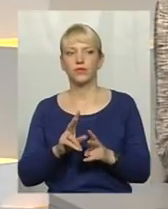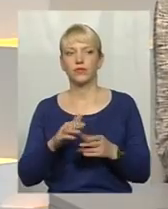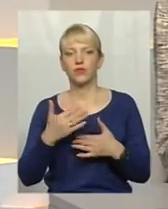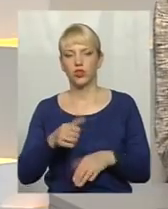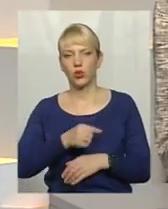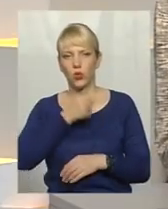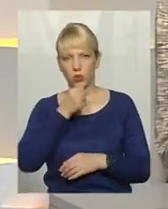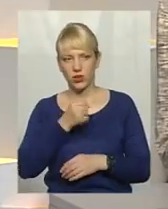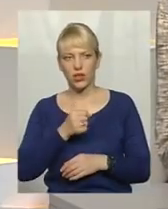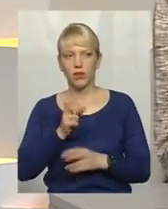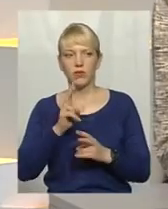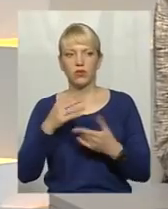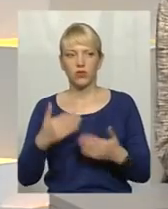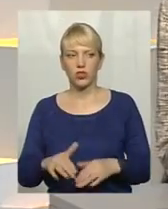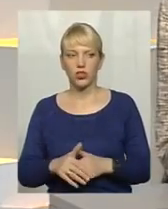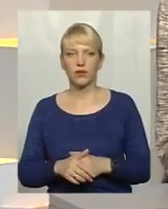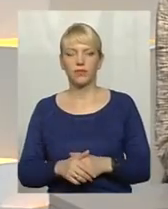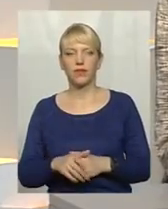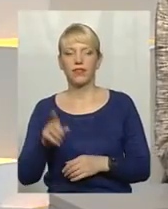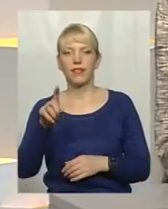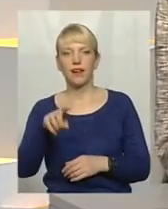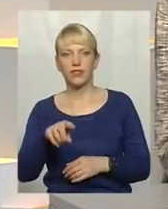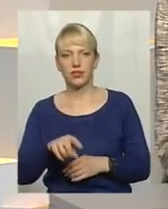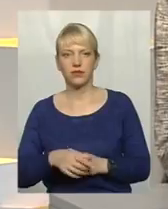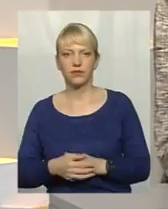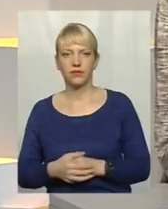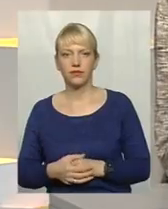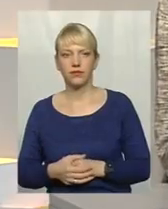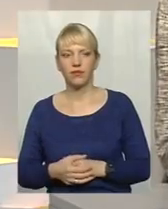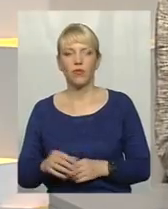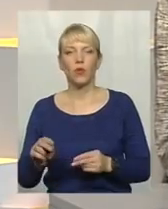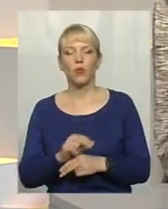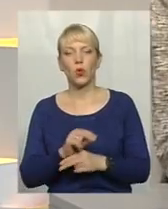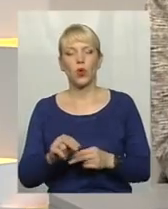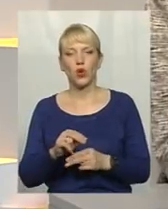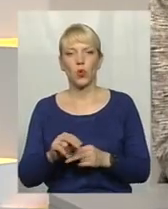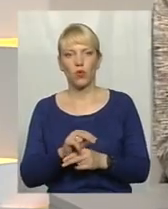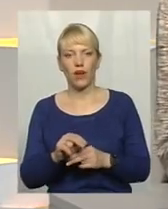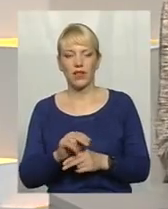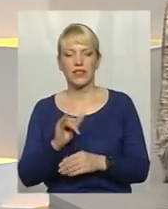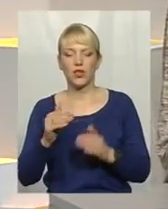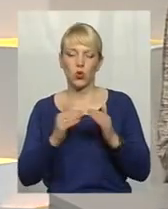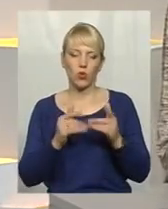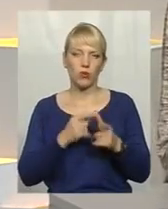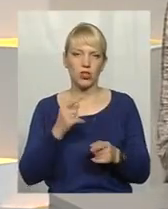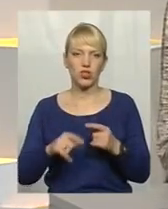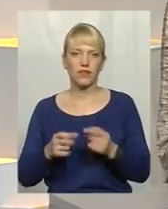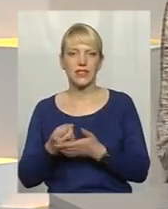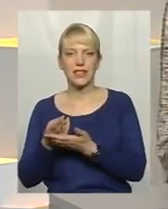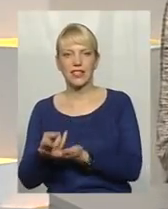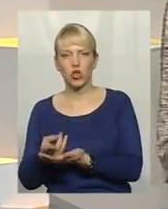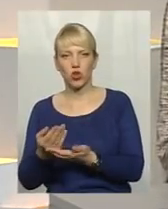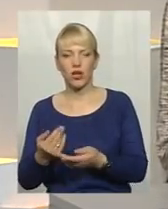доросли, які вже навіть пролікувалися, чи то вдома, чи то в стаціонарі,